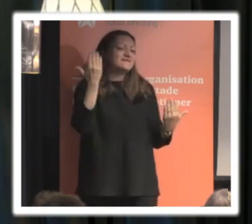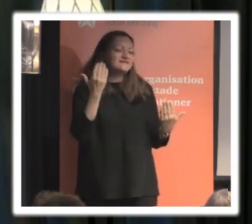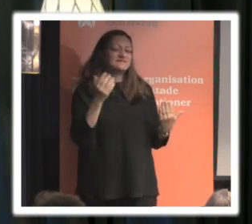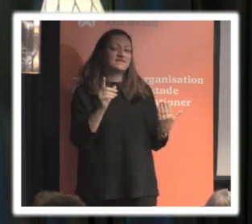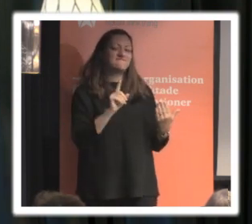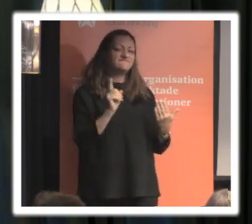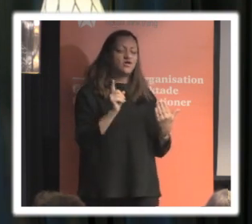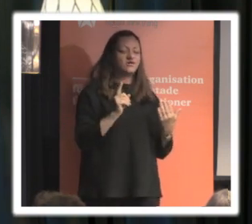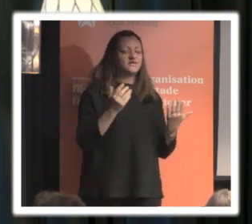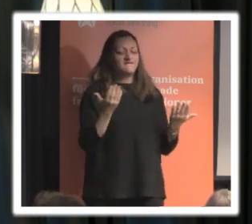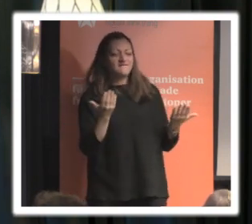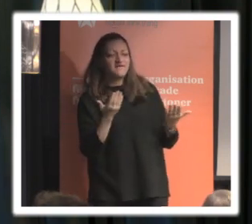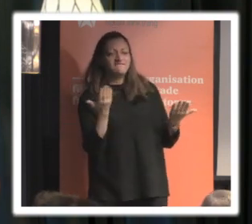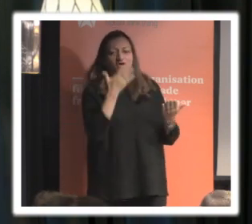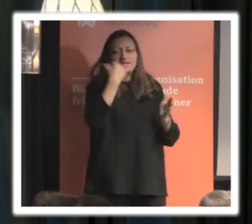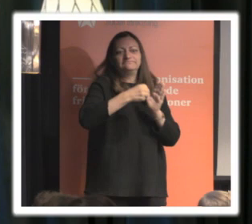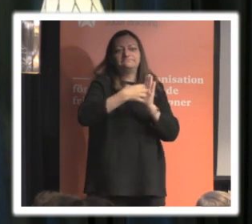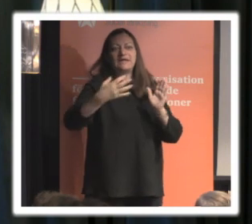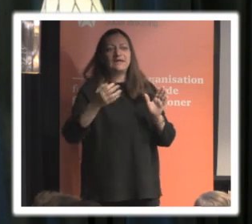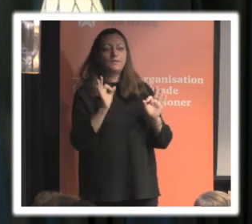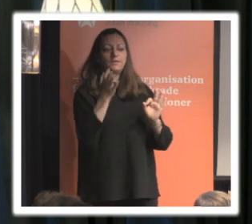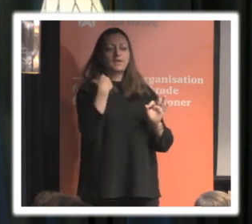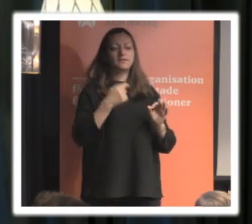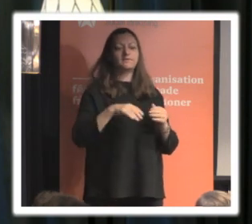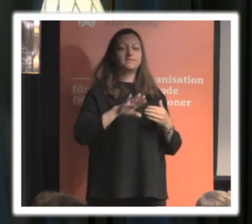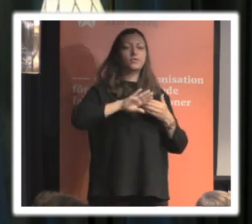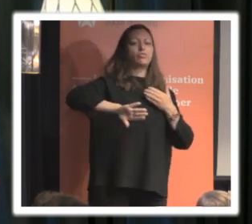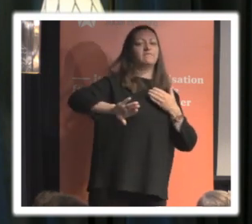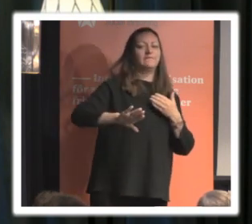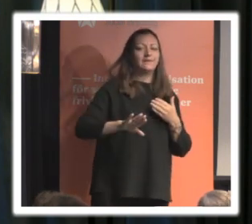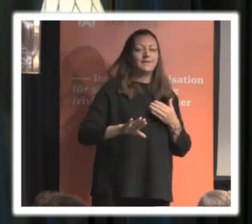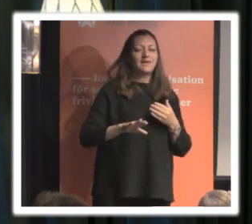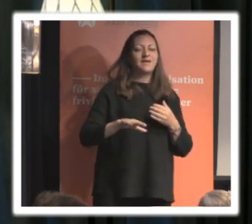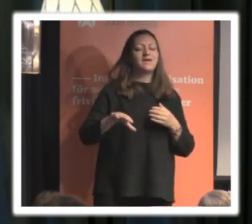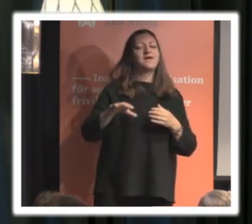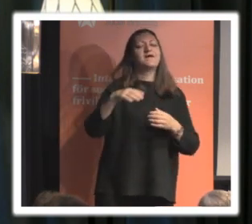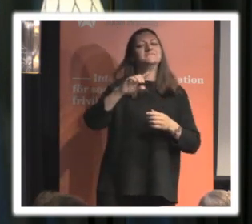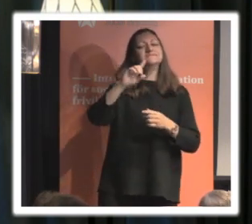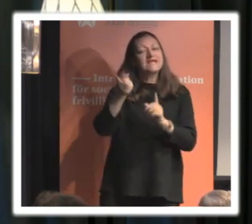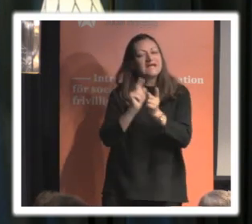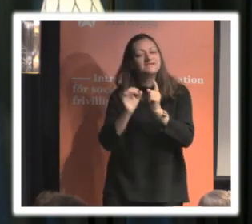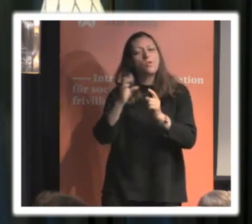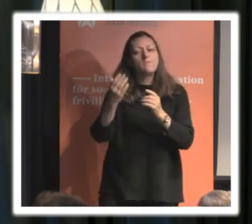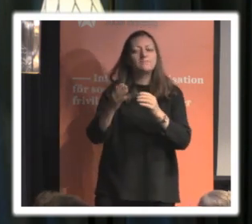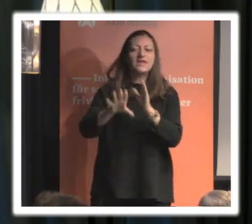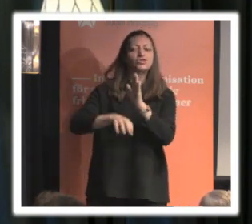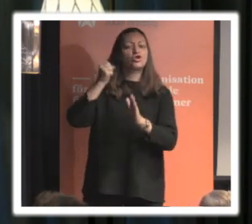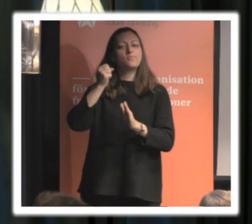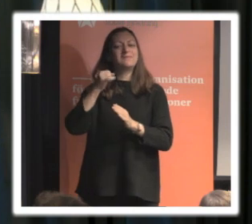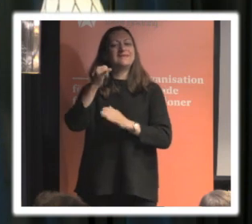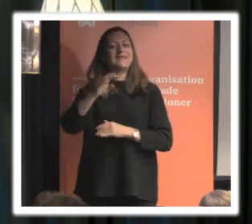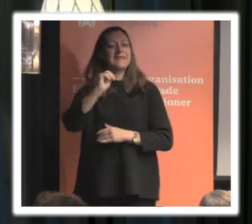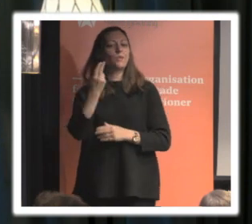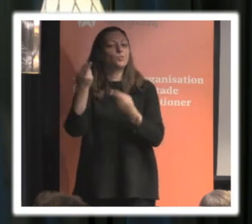här kryphålen betyder eller vilka avgränsningar som ska göras kring dem förrän EU domstolen har uttalat sig det